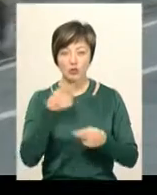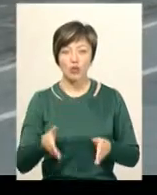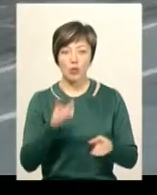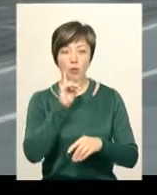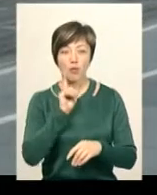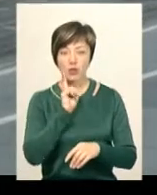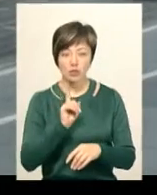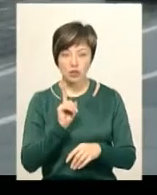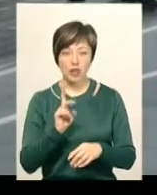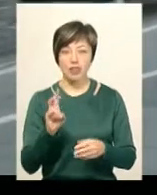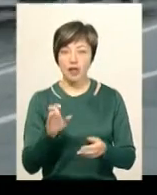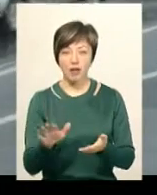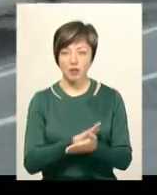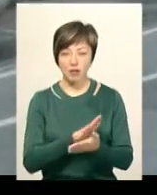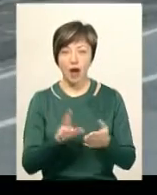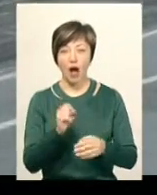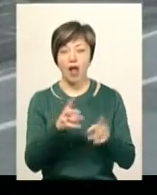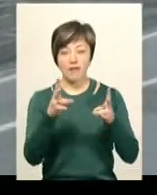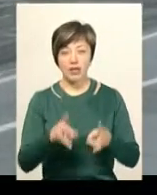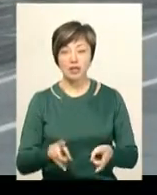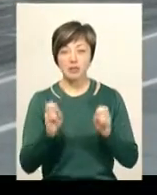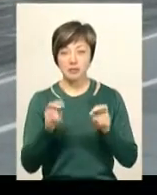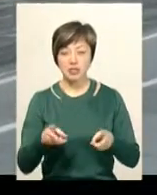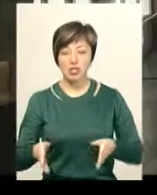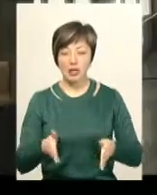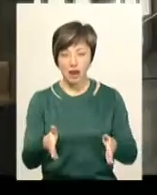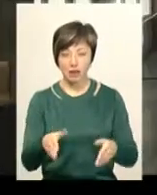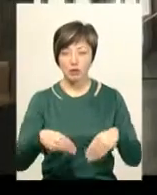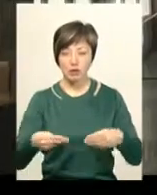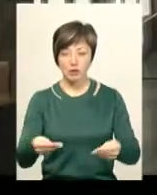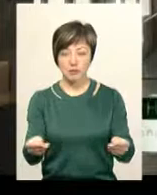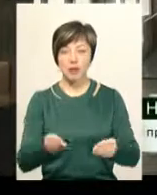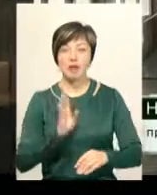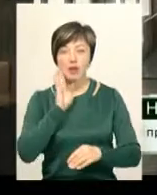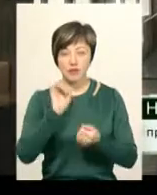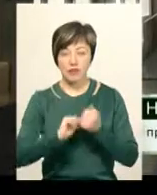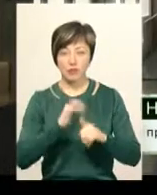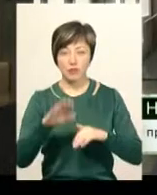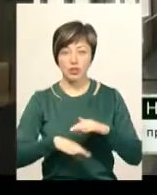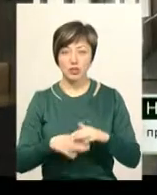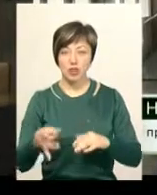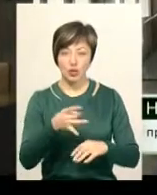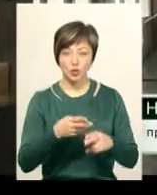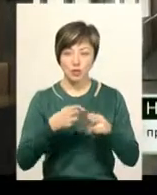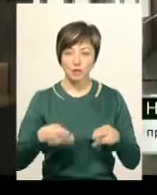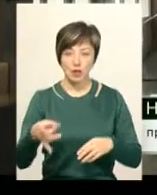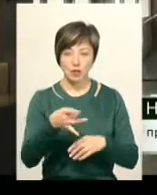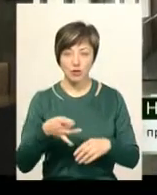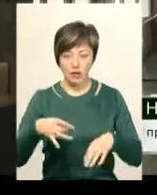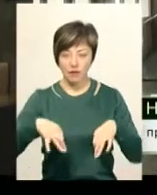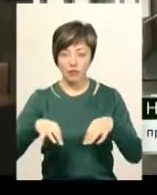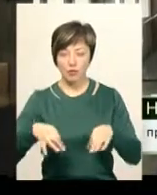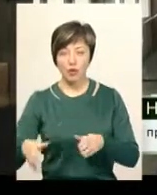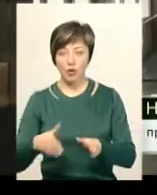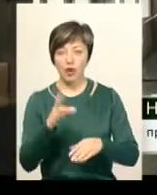поки що не обробляються, проте аварійно-небезпечні ділянки все ж посипали. Від ранку в Кам'янець-Педільському районі і до Найовецькому районі на автобільній